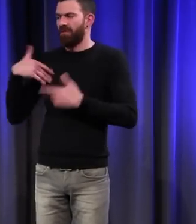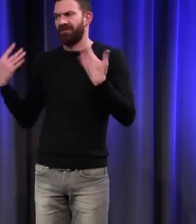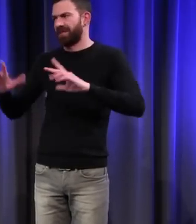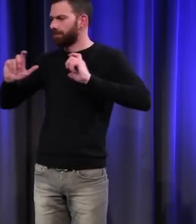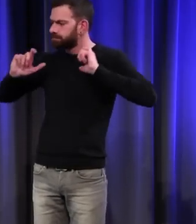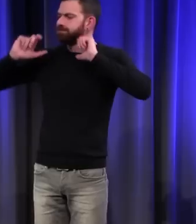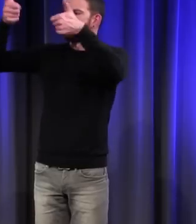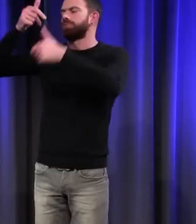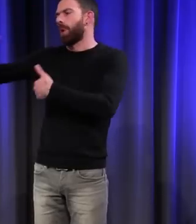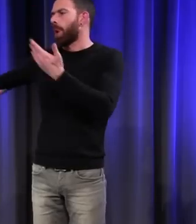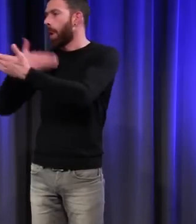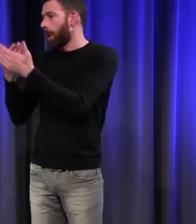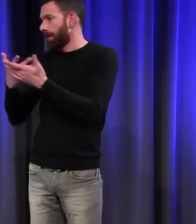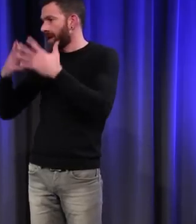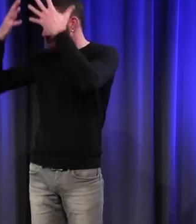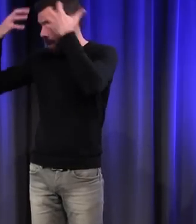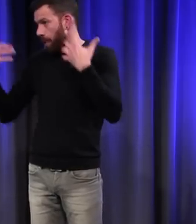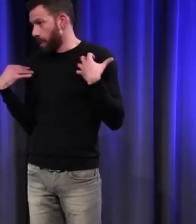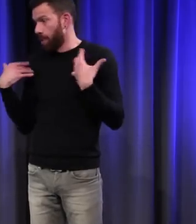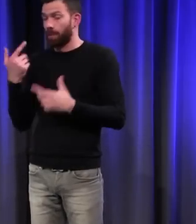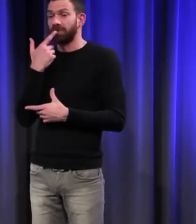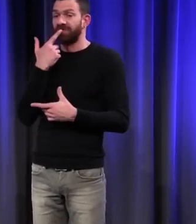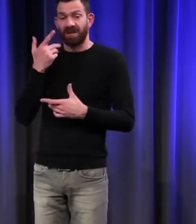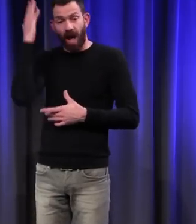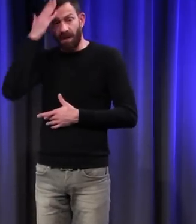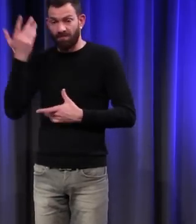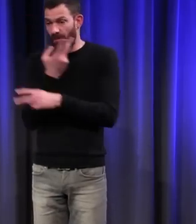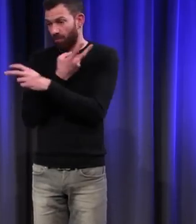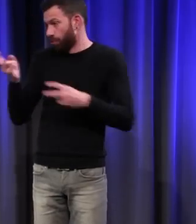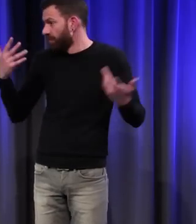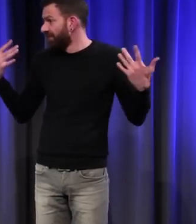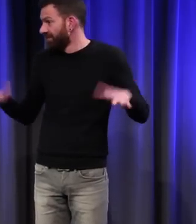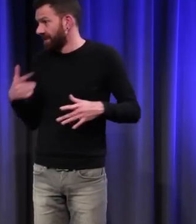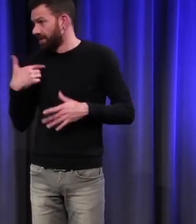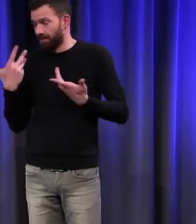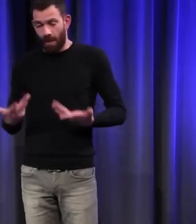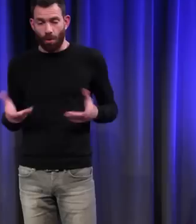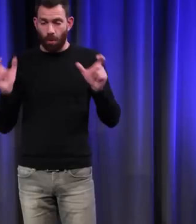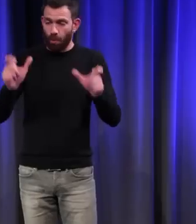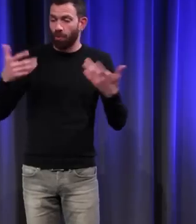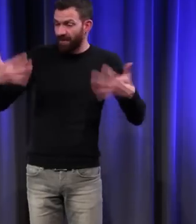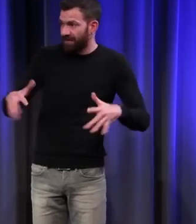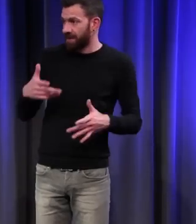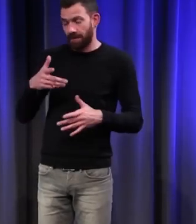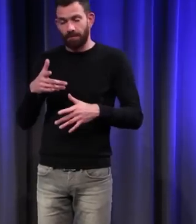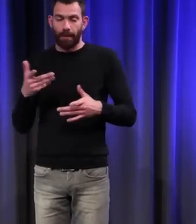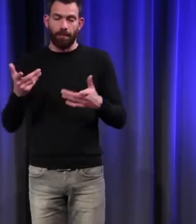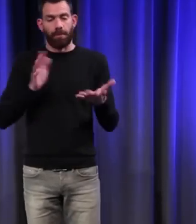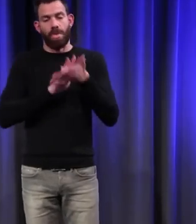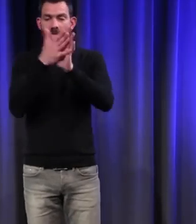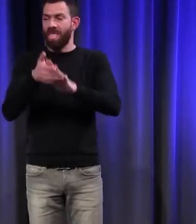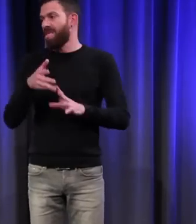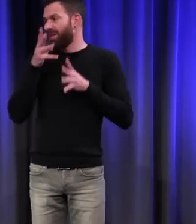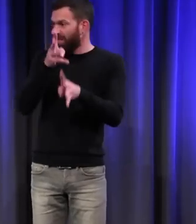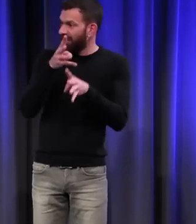Donc, n'est plus un animal dangereux pour l'Église. Il est contrôlé, il est ridiculisé. Il devient une bête de cirque. Il